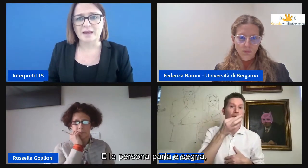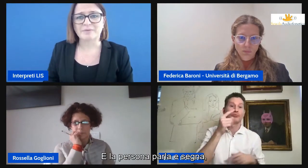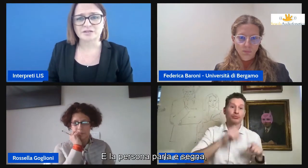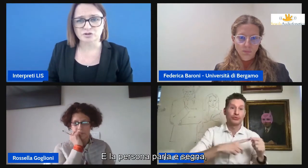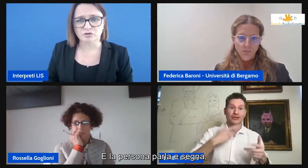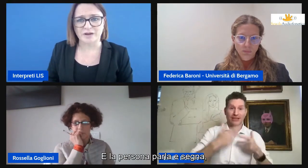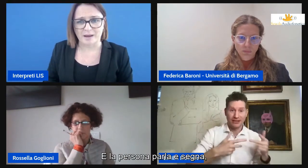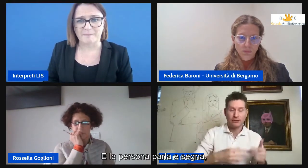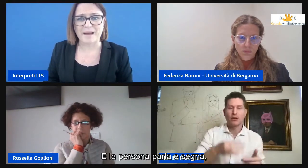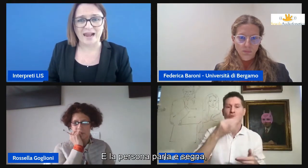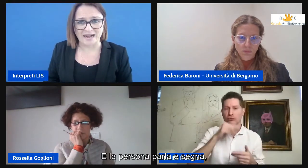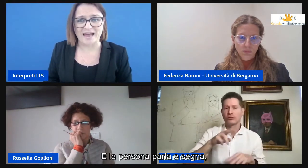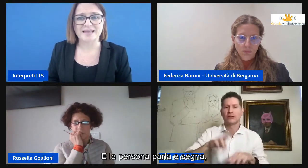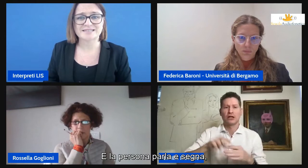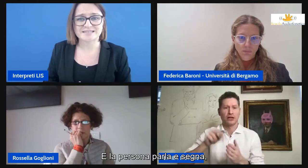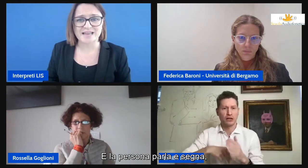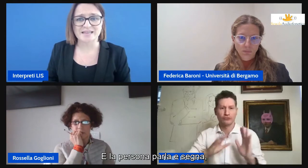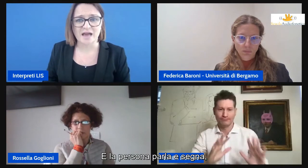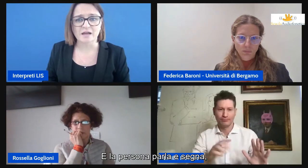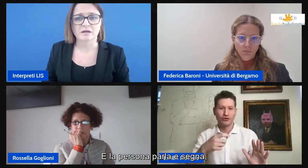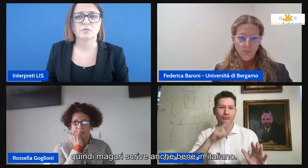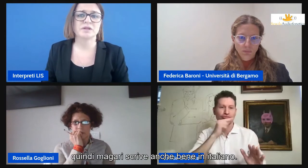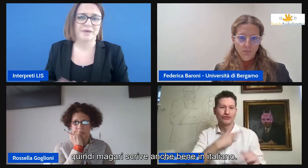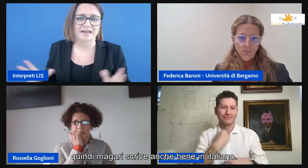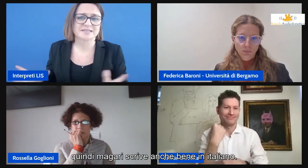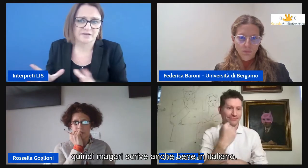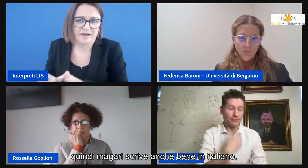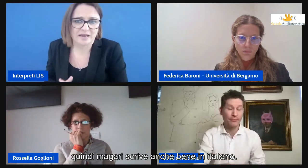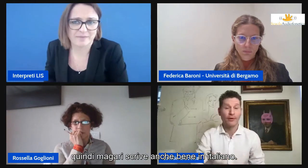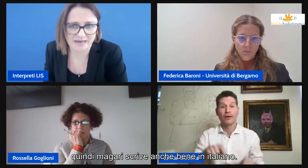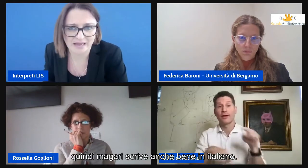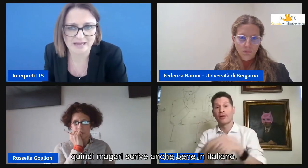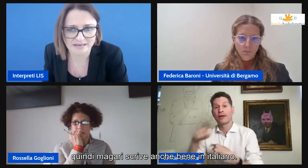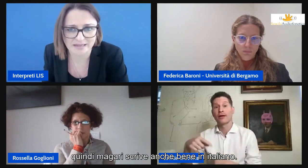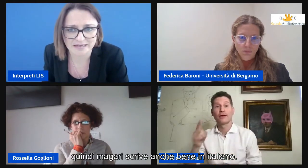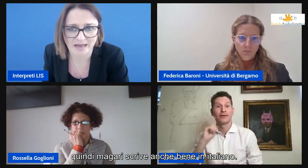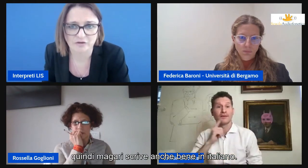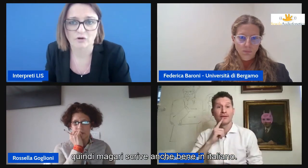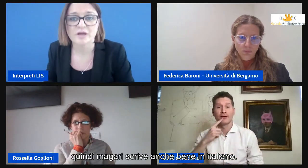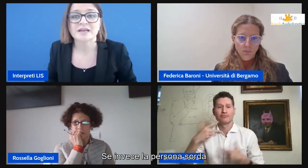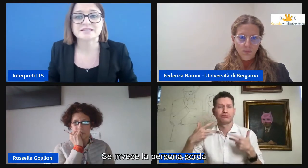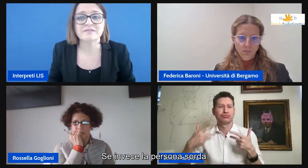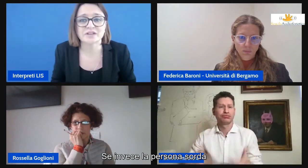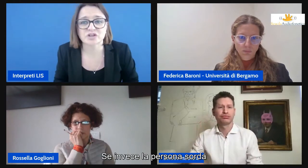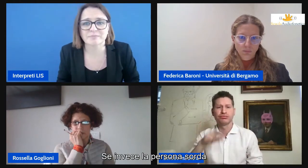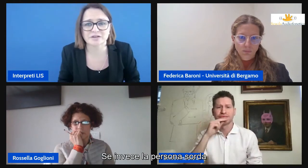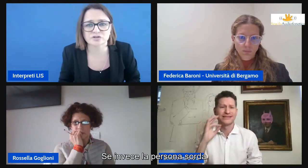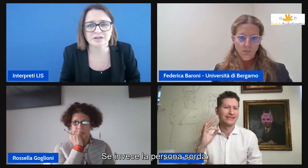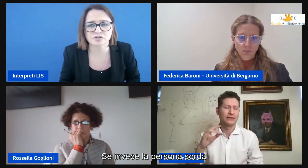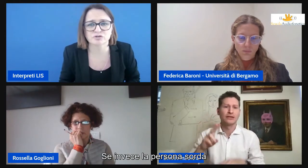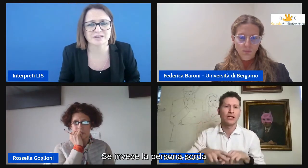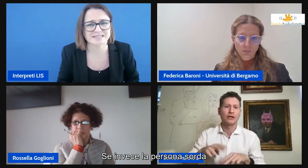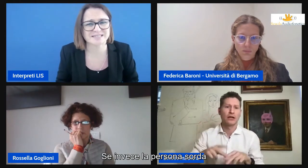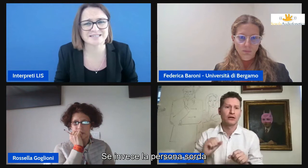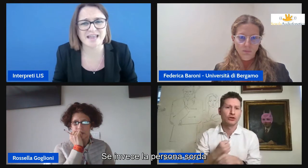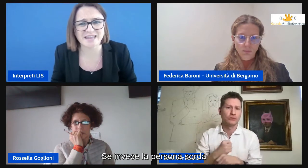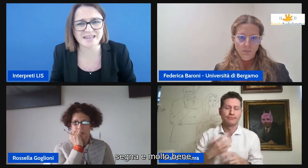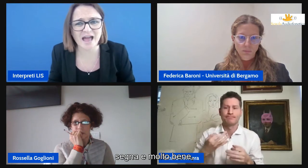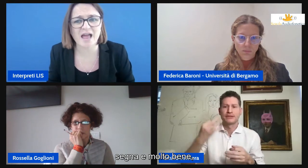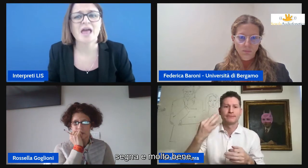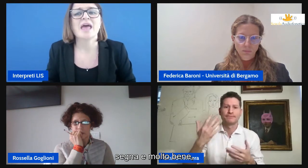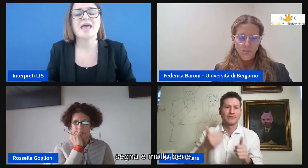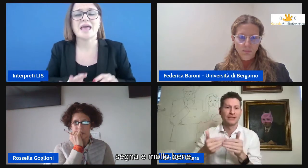la persona parla e segna quindi magari scrive anche bene in italiano se invece la persona sorda